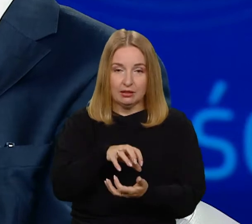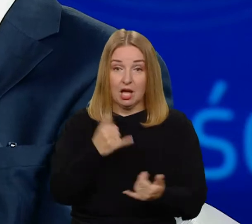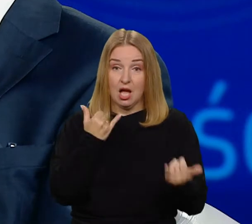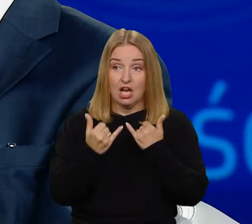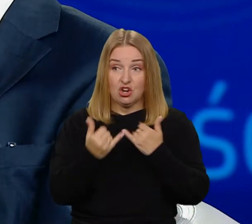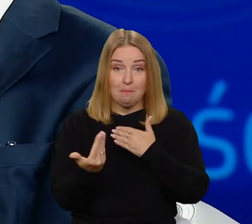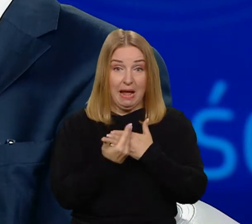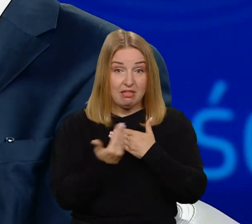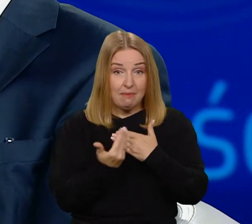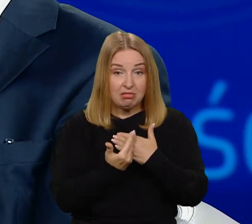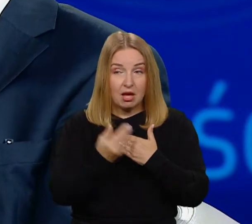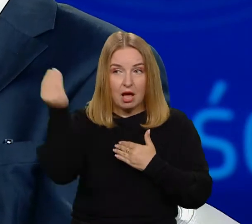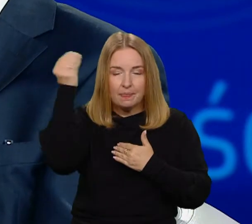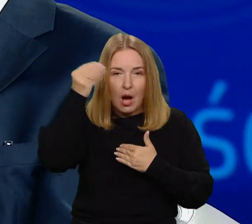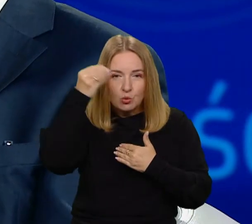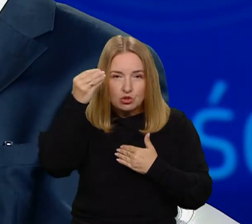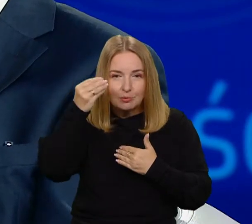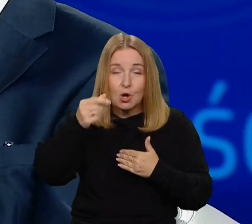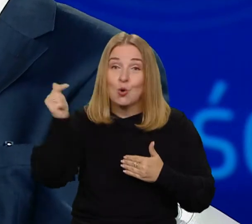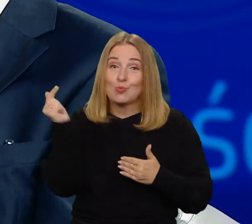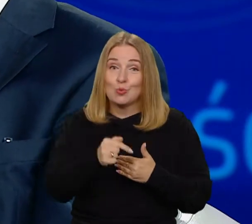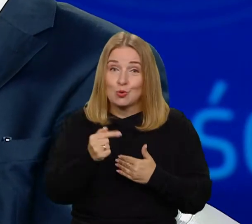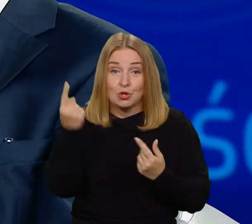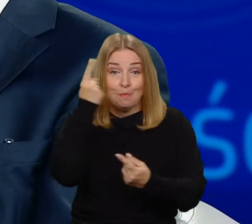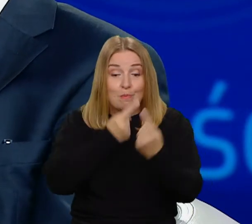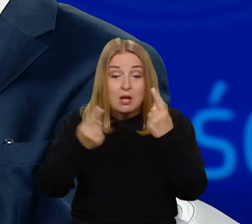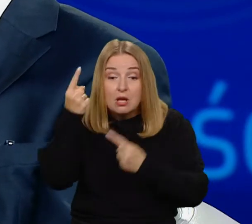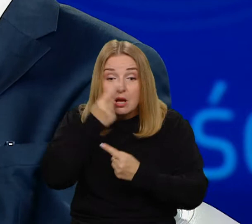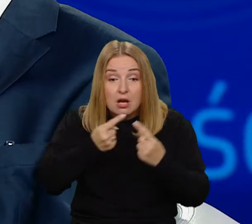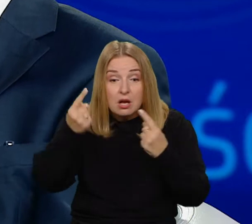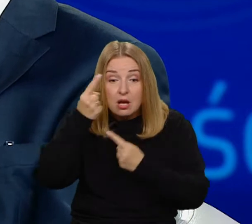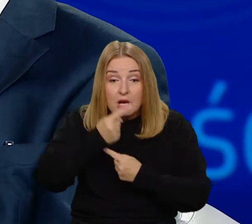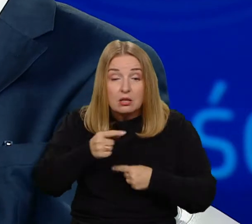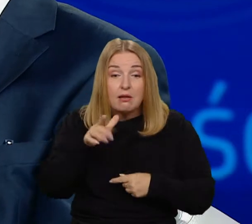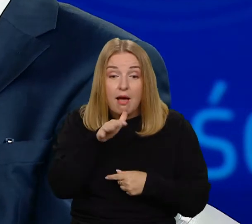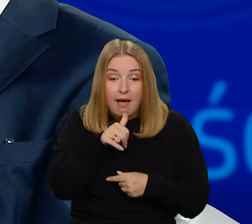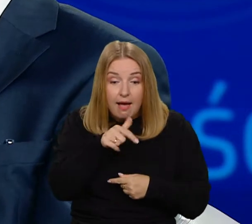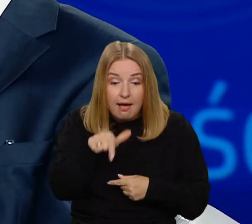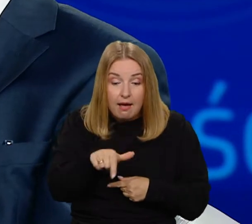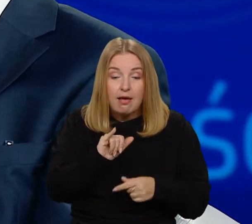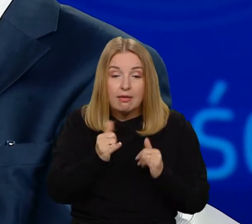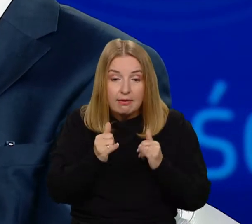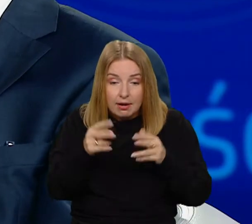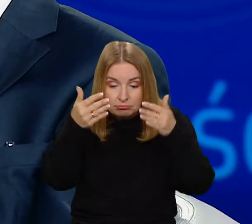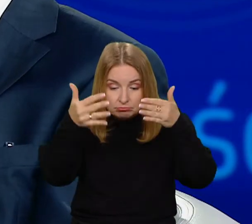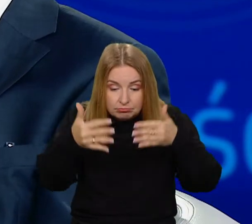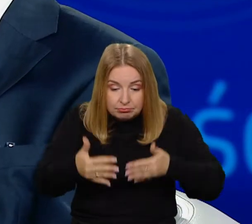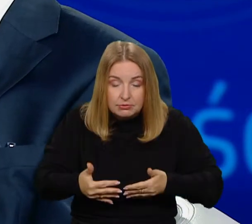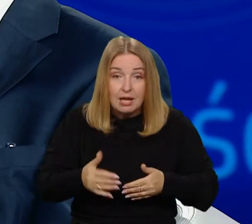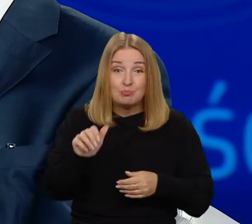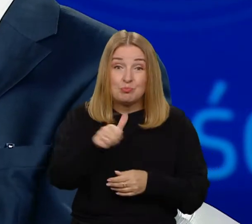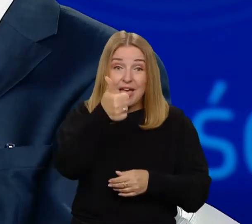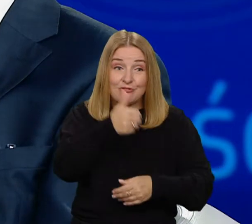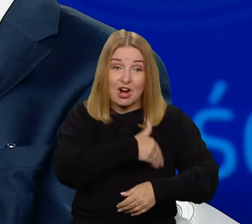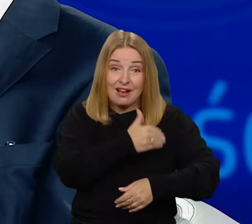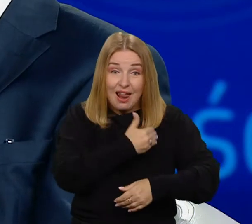matematyki, to uczymy się myśleć raczej, niż myślimy w pierwszych klasach szkoły podstawowej, czy